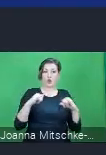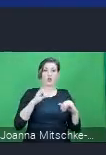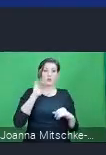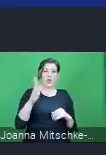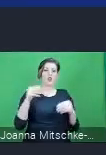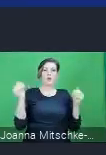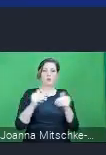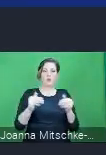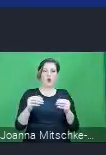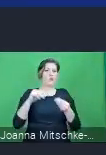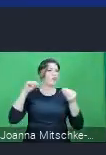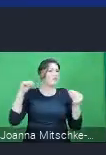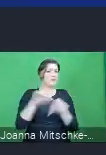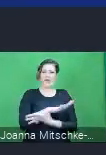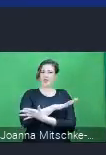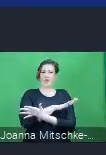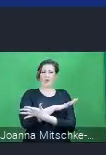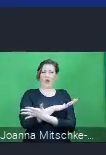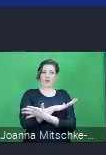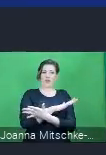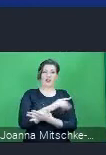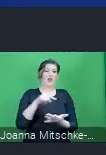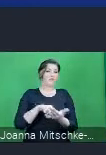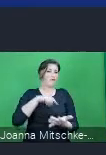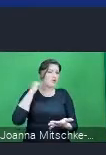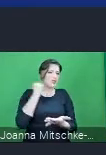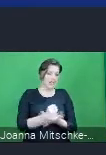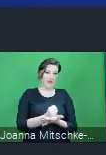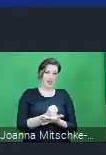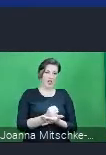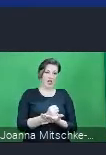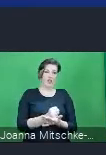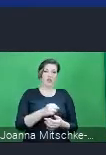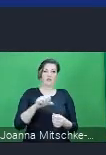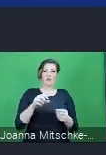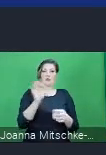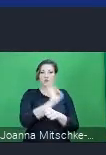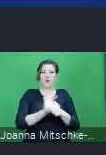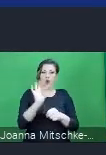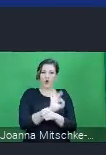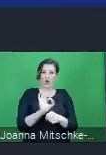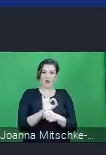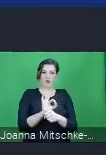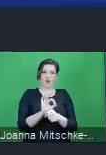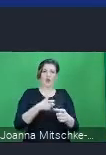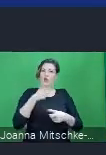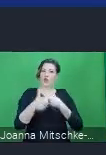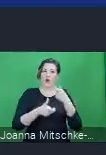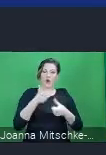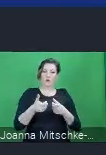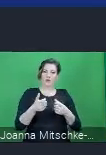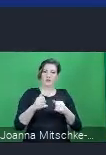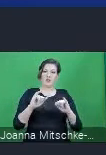ustandaryzowane i uregulowane prawnie narzędzie, które umożliwi planowanie polityk i wydatkowanie środków publicznych na